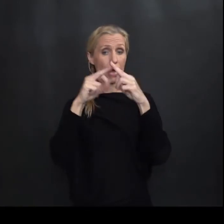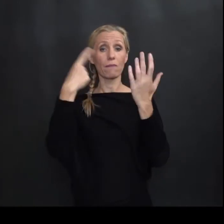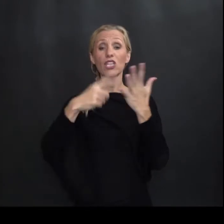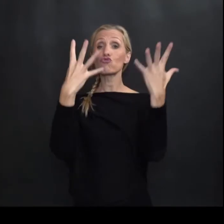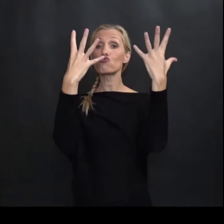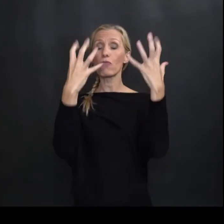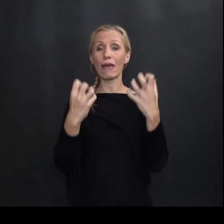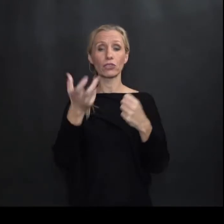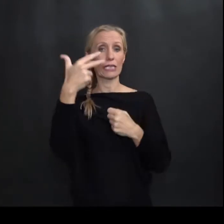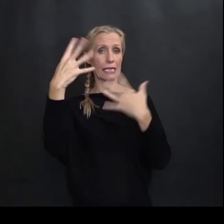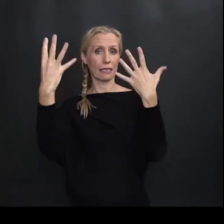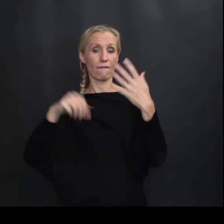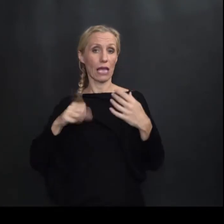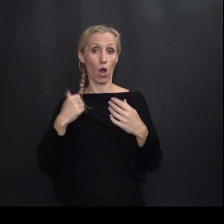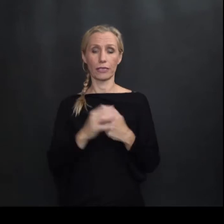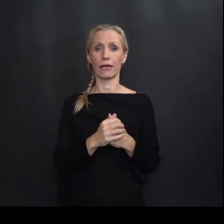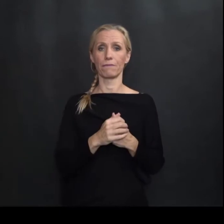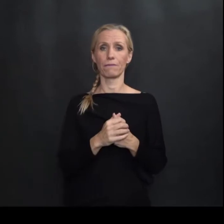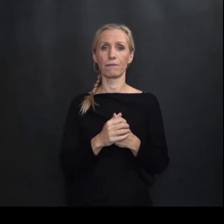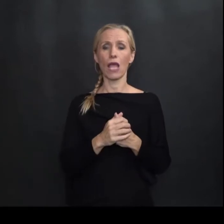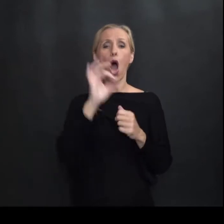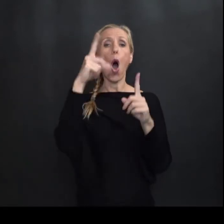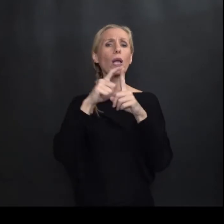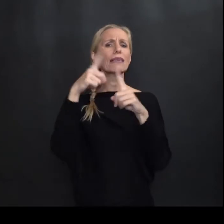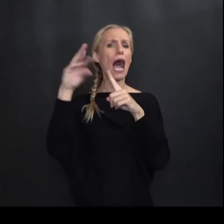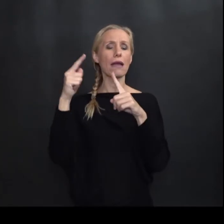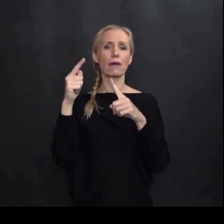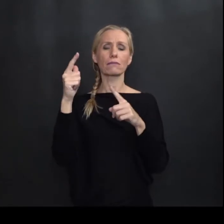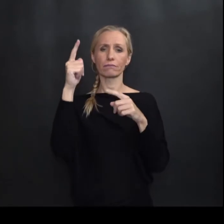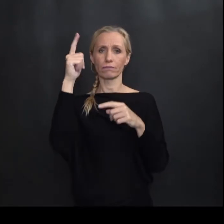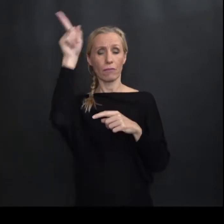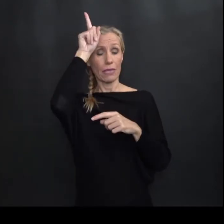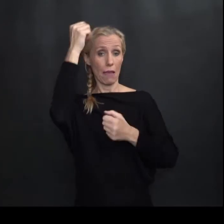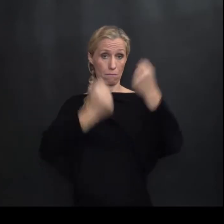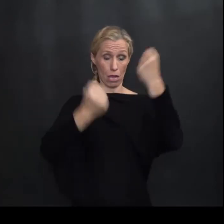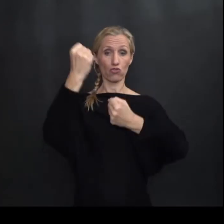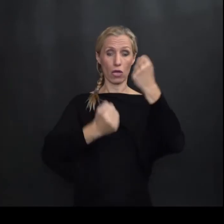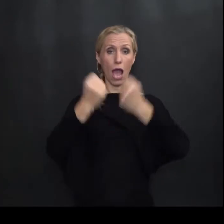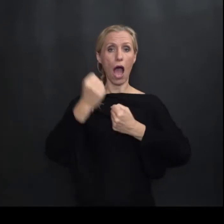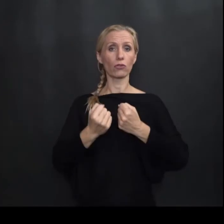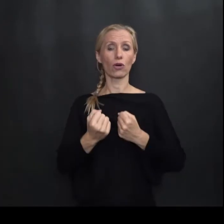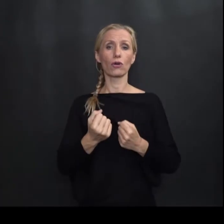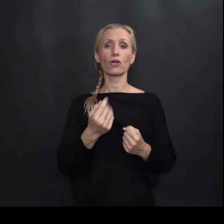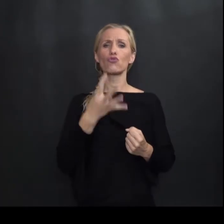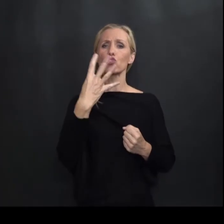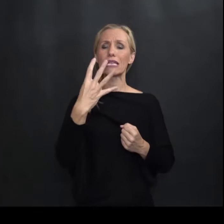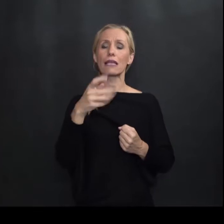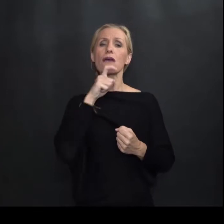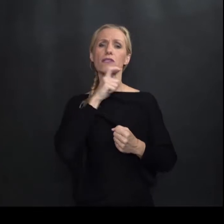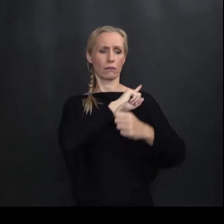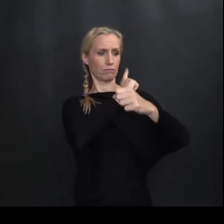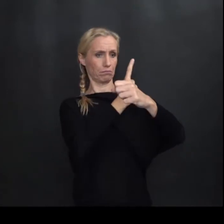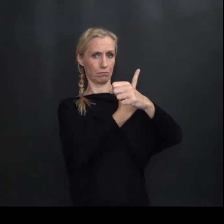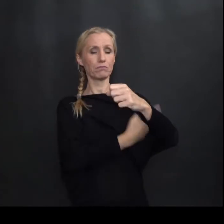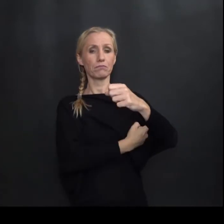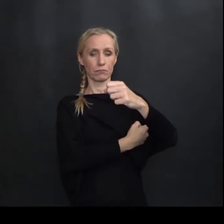1939. godine Oldtimer Njemački automobil Tako 40 konjskih